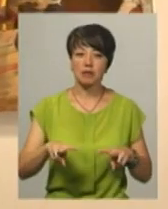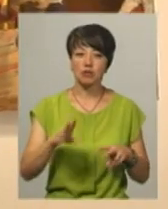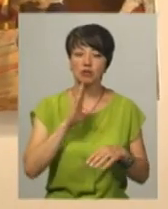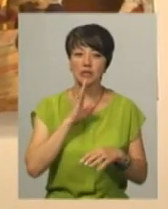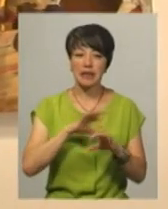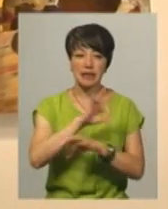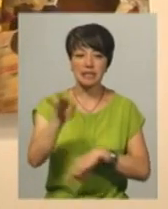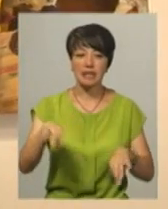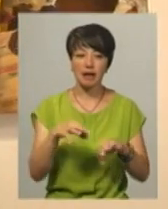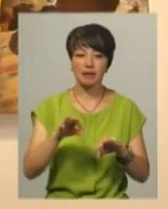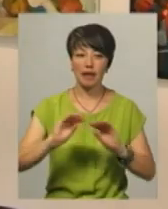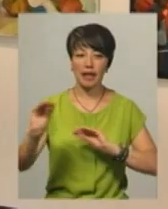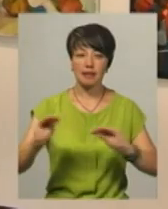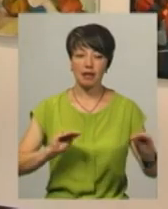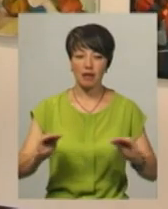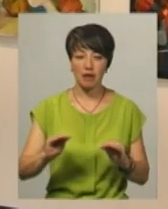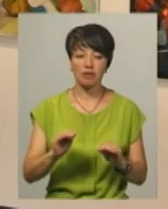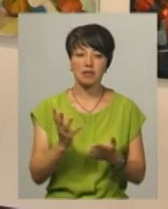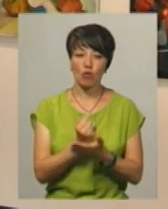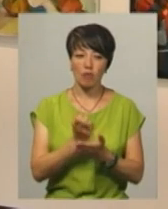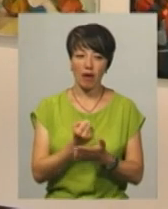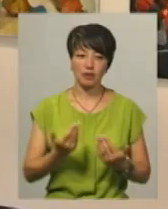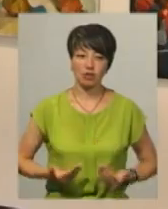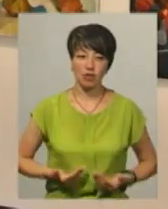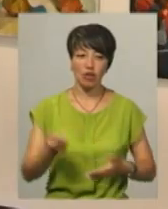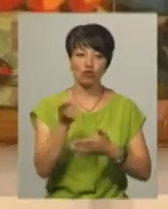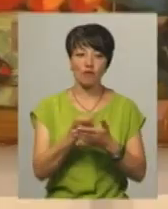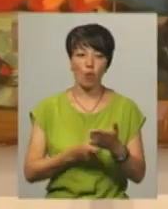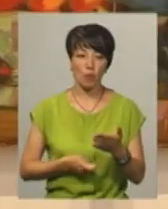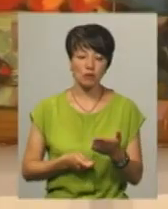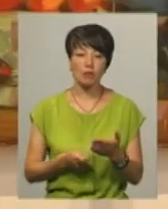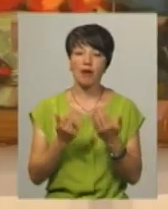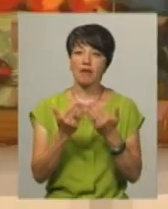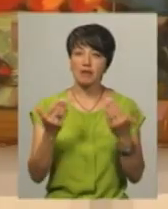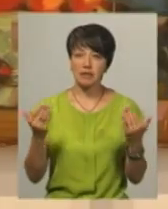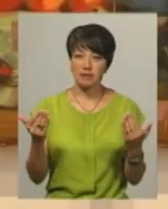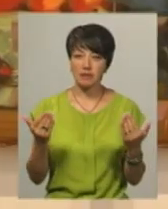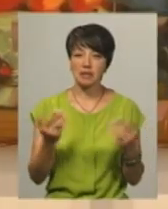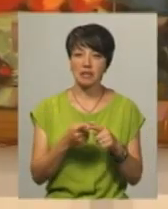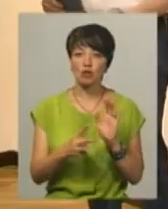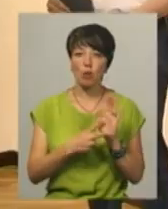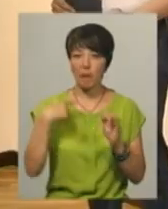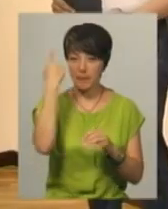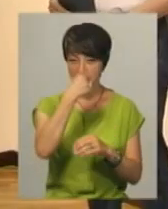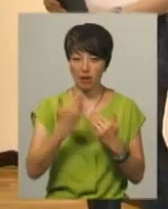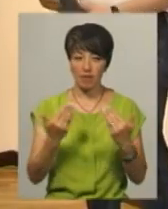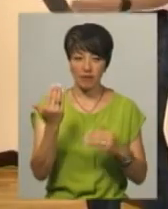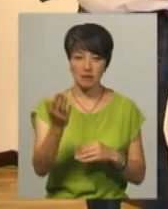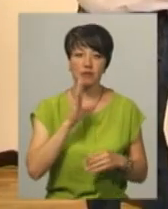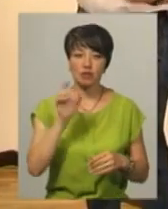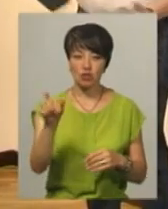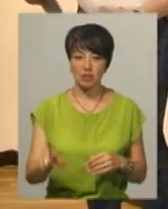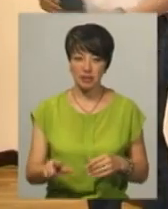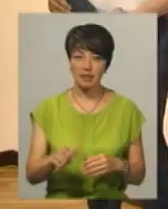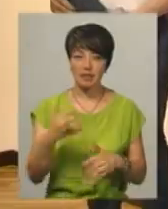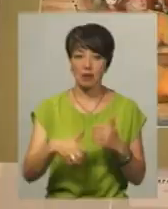жінка-дизайнер інтер'єрів, втім, каже, заробляє на життя живописом. Експозиція «Колорит» – це сьома персональна виставка художниці.